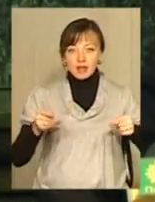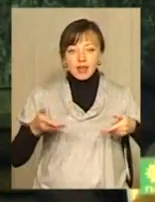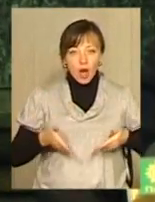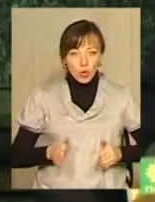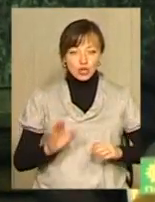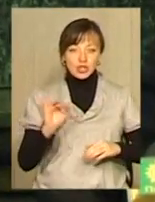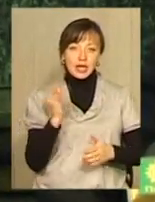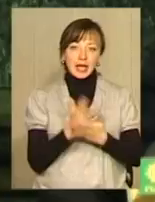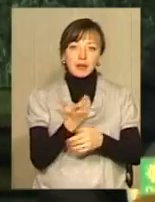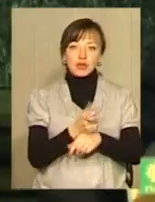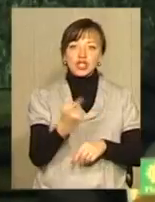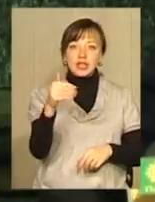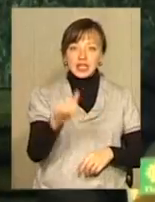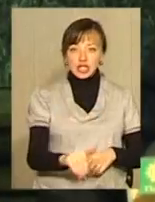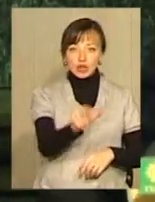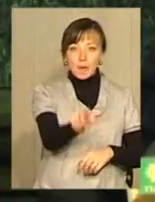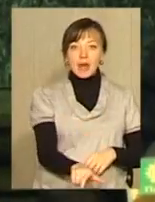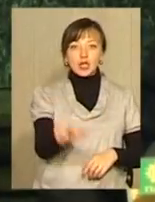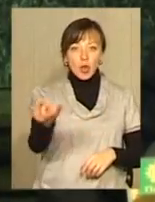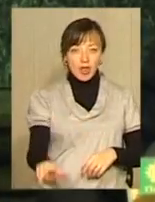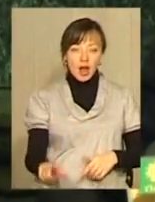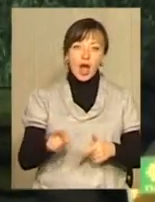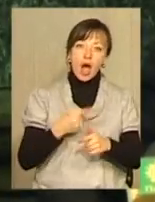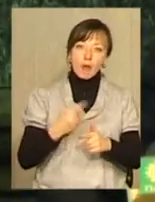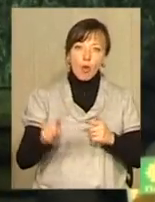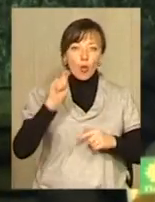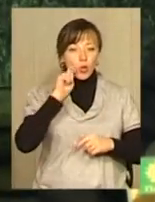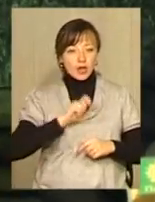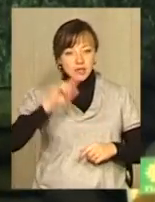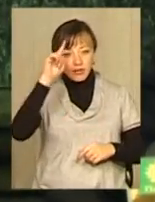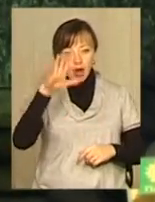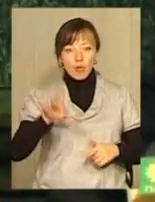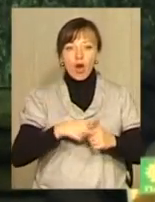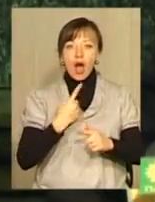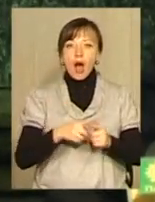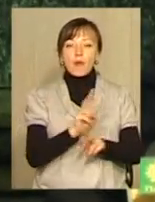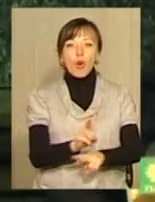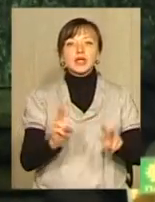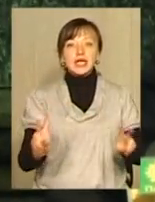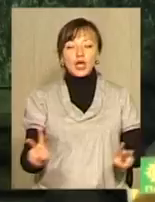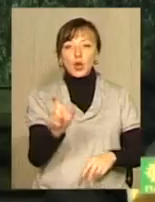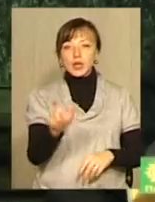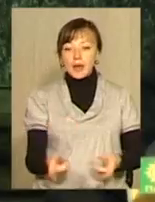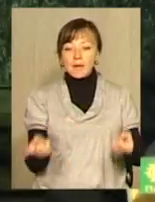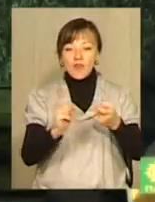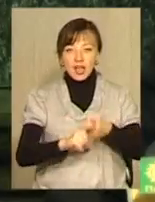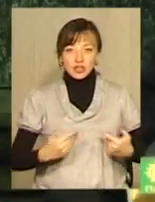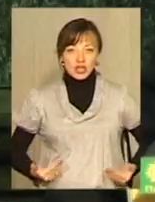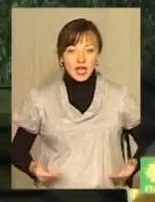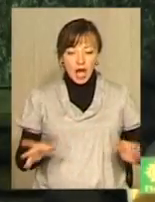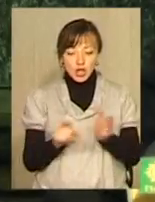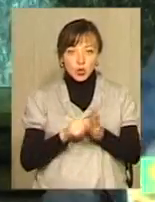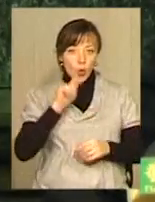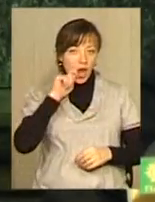є більше тисячі персоналій. Або українців визначних, або тих людей, які пов'язані їхнє життя з